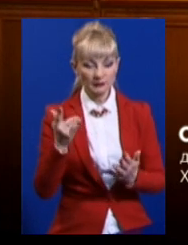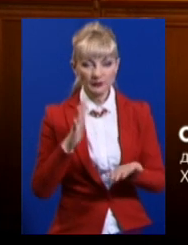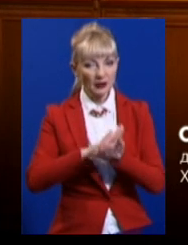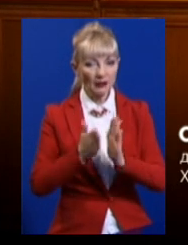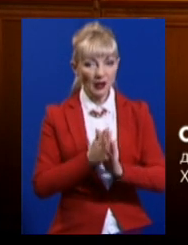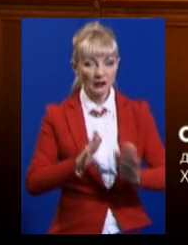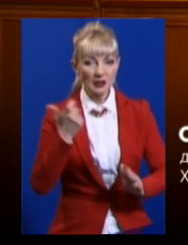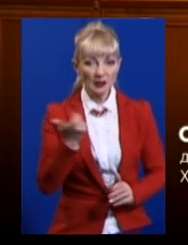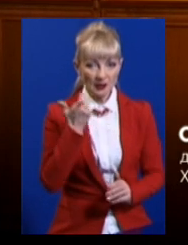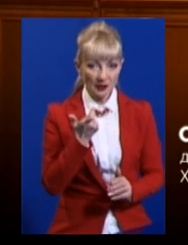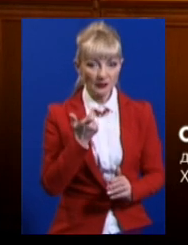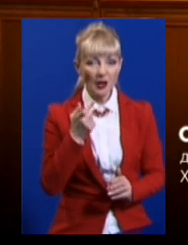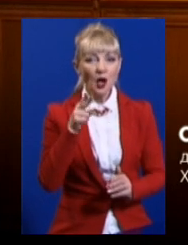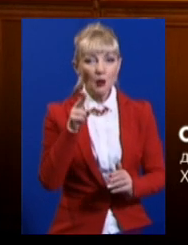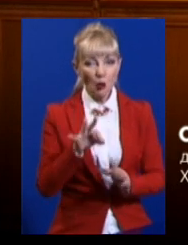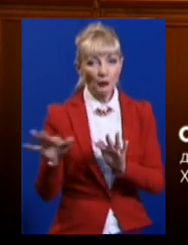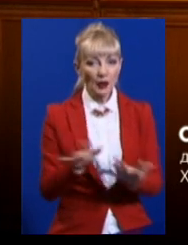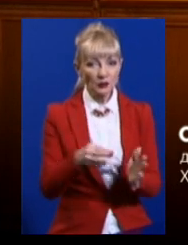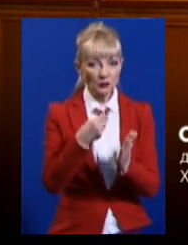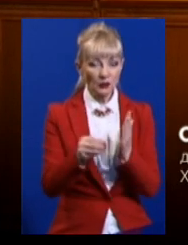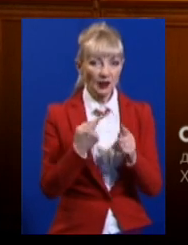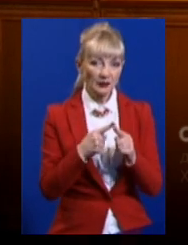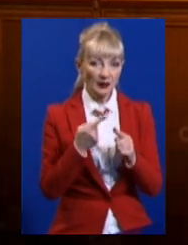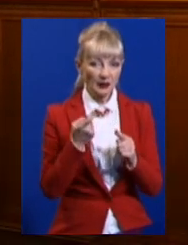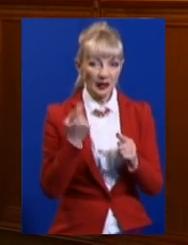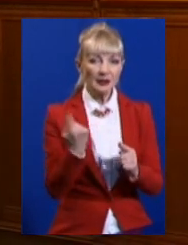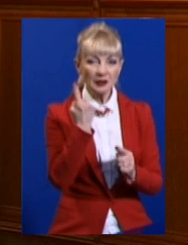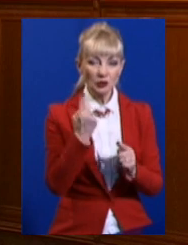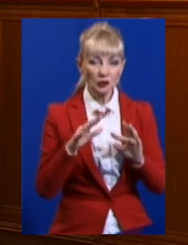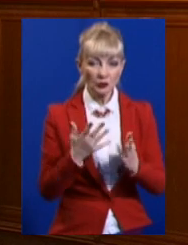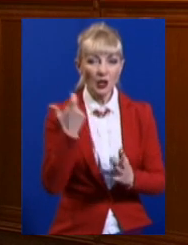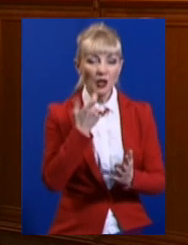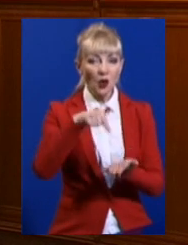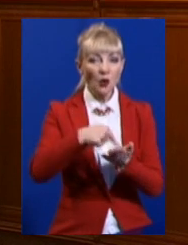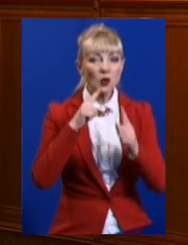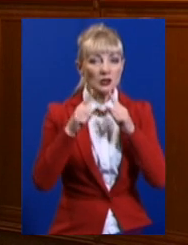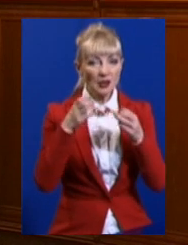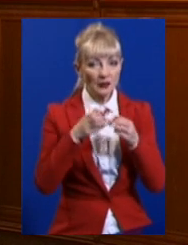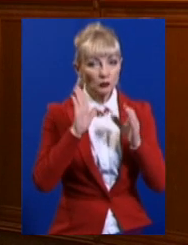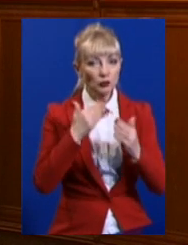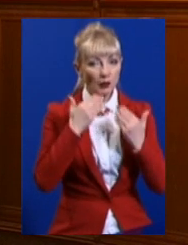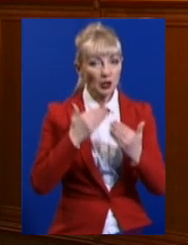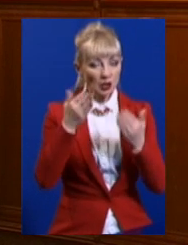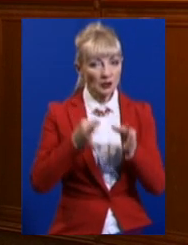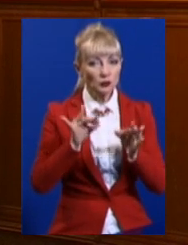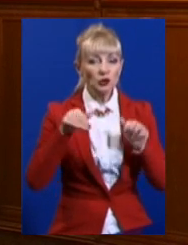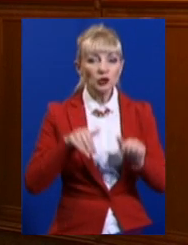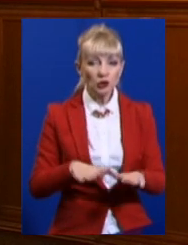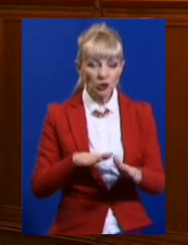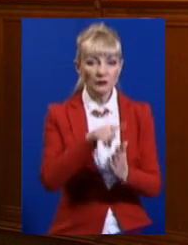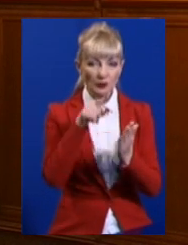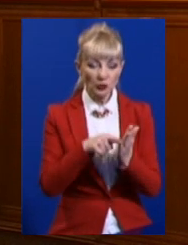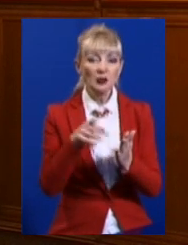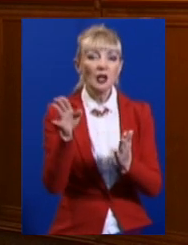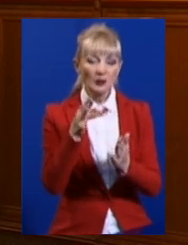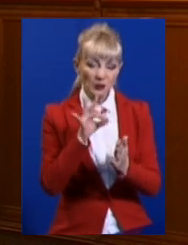згоди із власниками по процедурі викупу, це одиничні випадки, Харківська міська рада змушена буде звертатися до суду і вирішити питання про примусовий